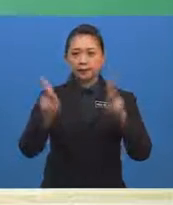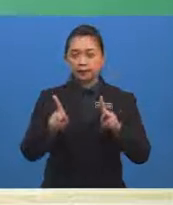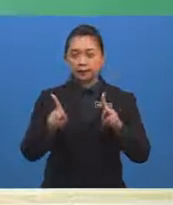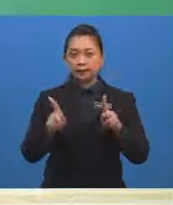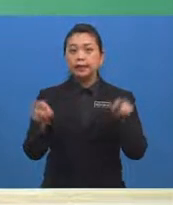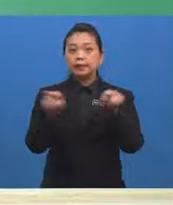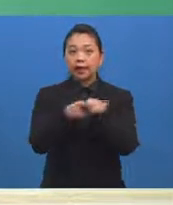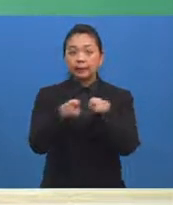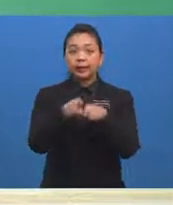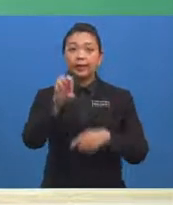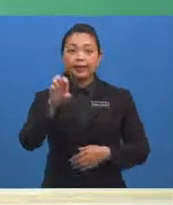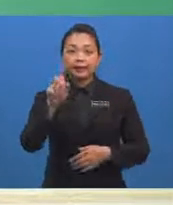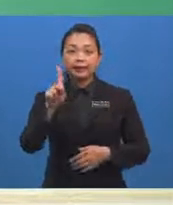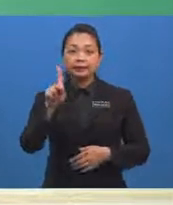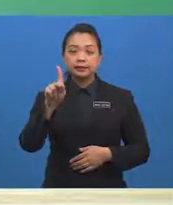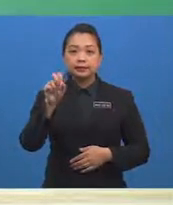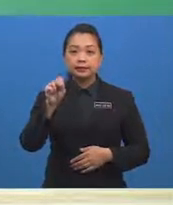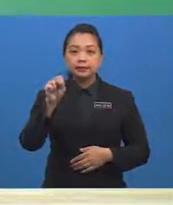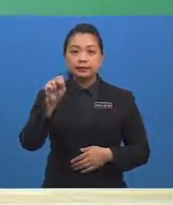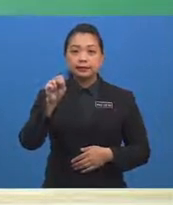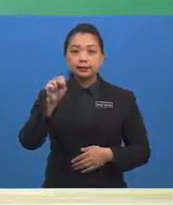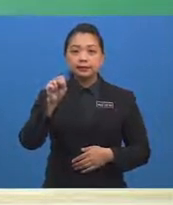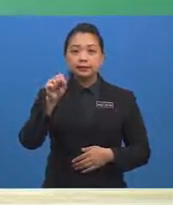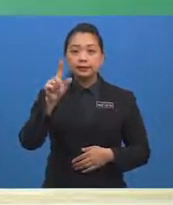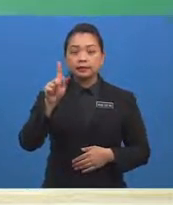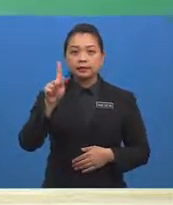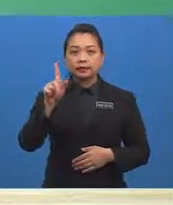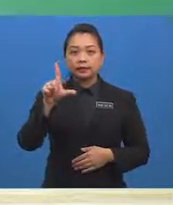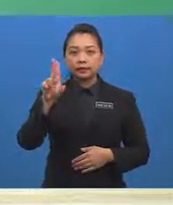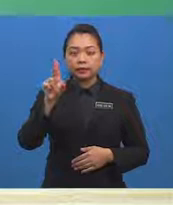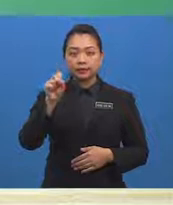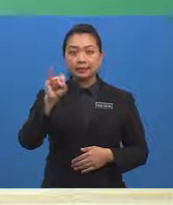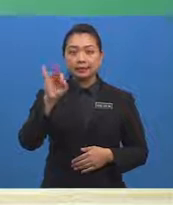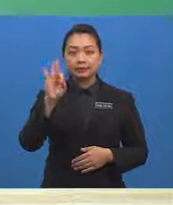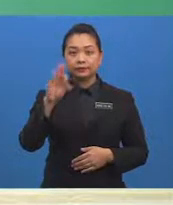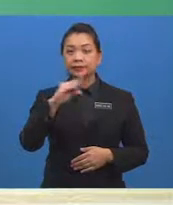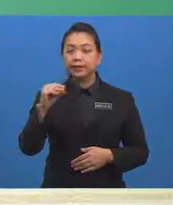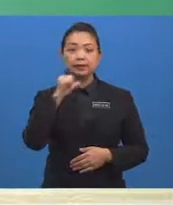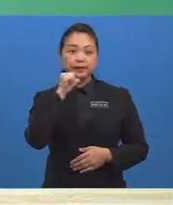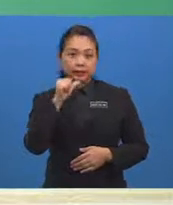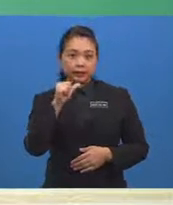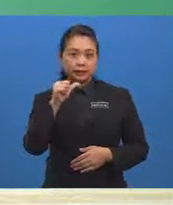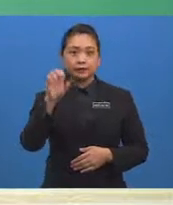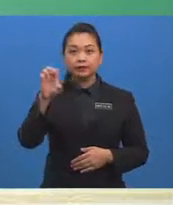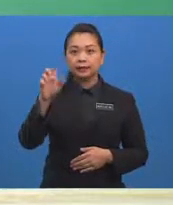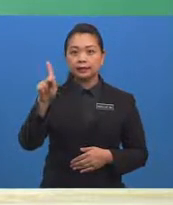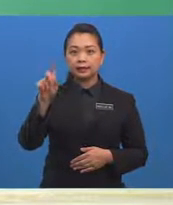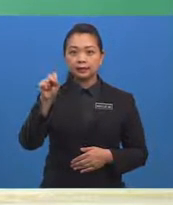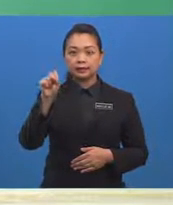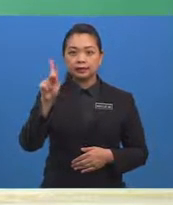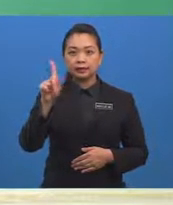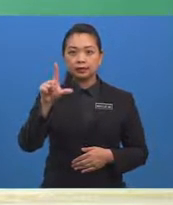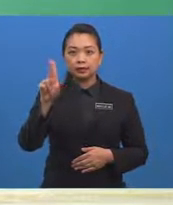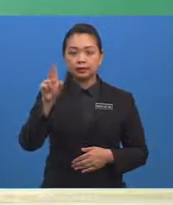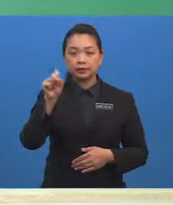saling eksklusif dan peristiwa tidak saling eksklusif Dan yang terakhir